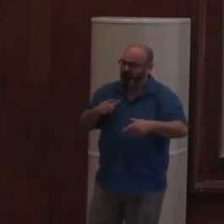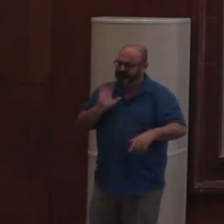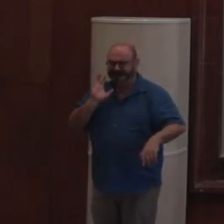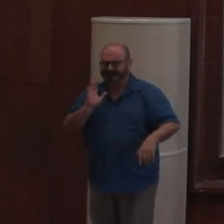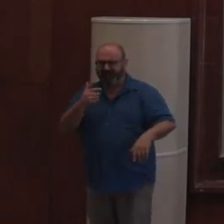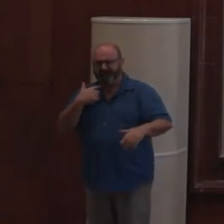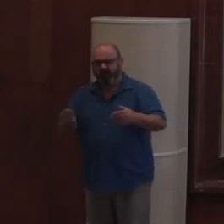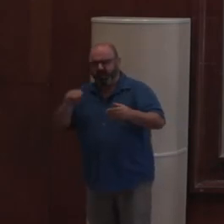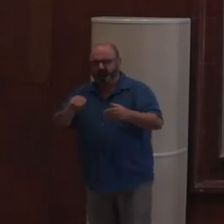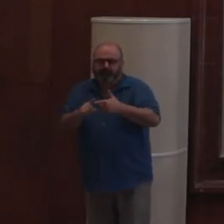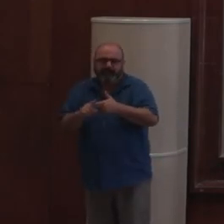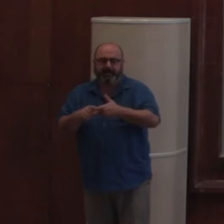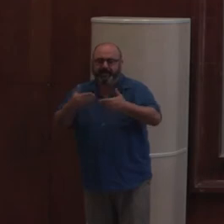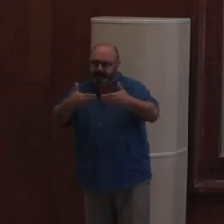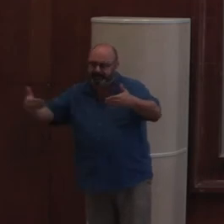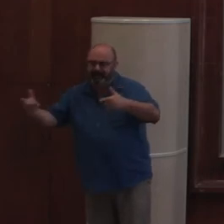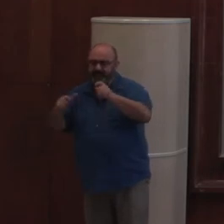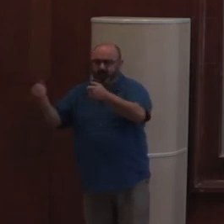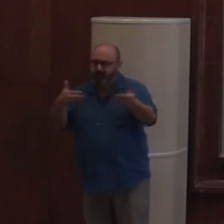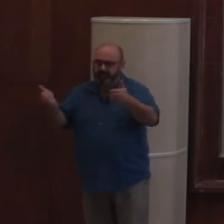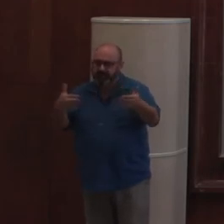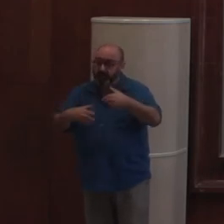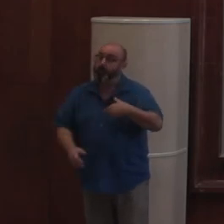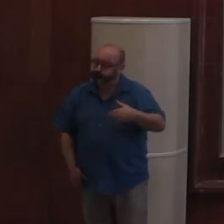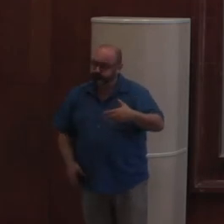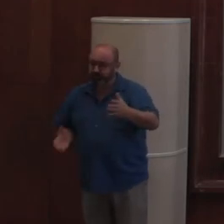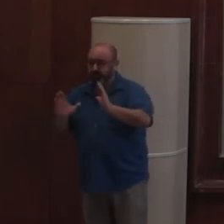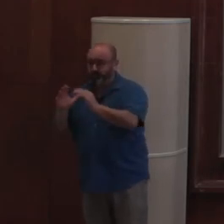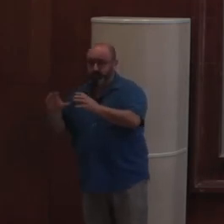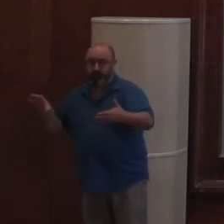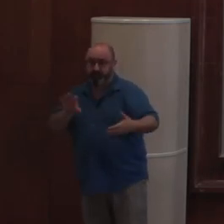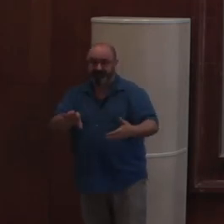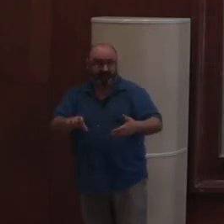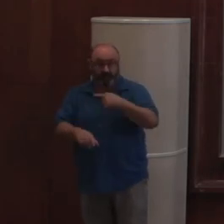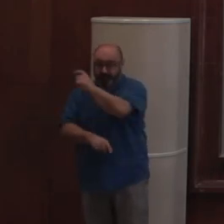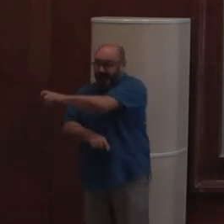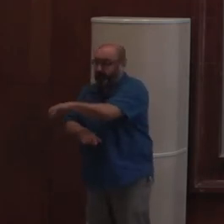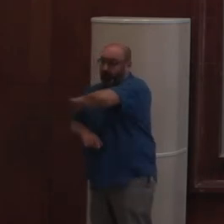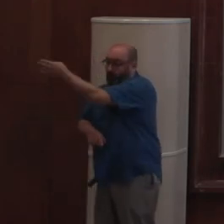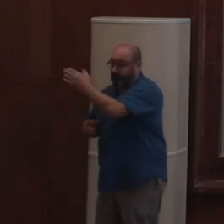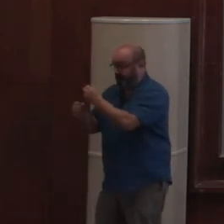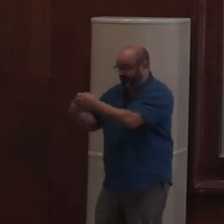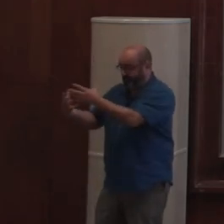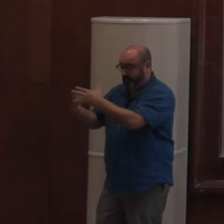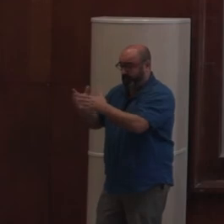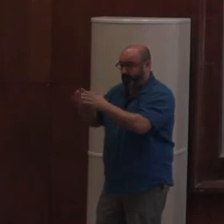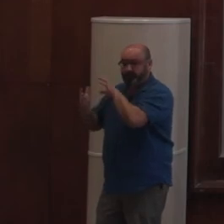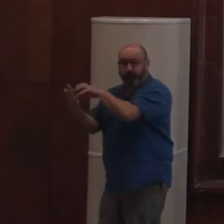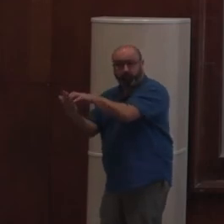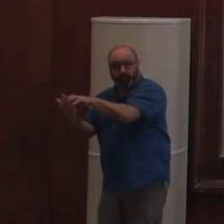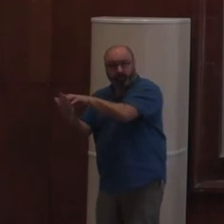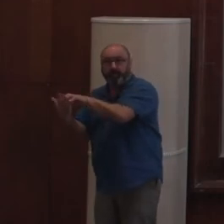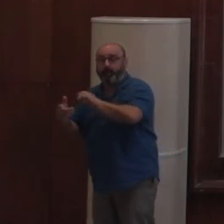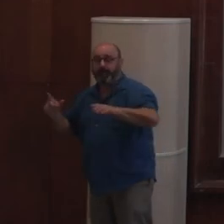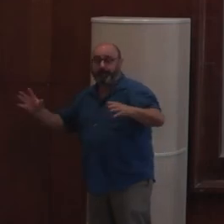mais moi, je voudrais aussi une galerie photo qui défile. » Donc, on va rajouter un module galerie photo. Donc, quelqu'un peut développer un module qui fait la galerie photo, qu'on peut